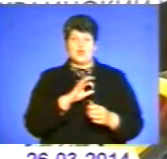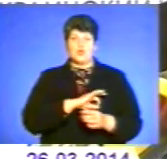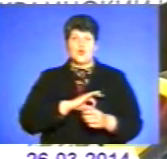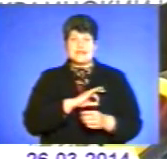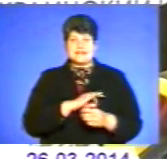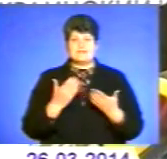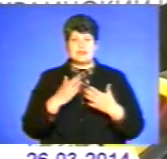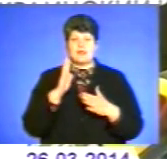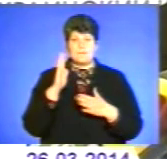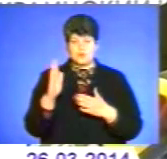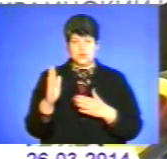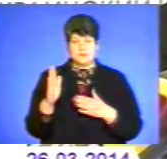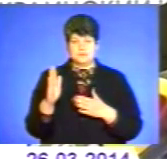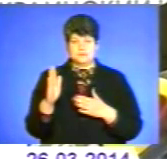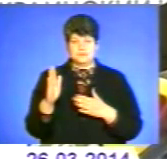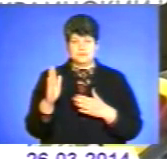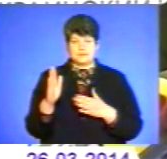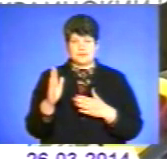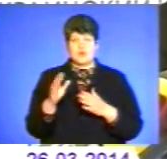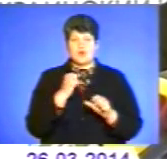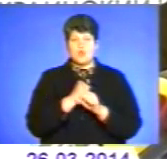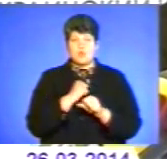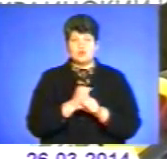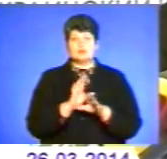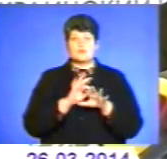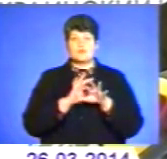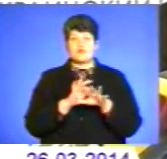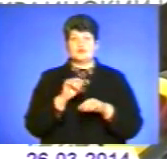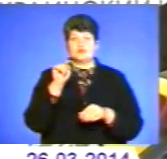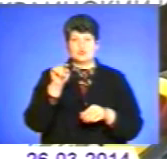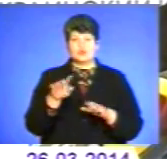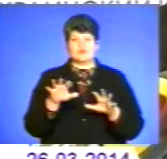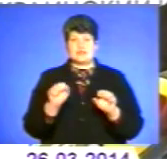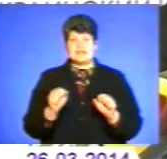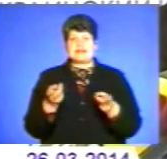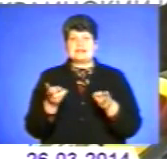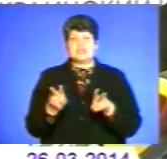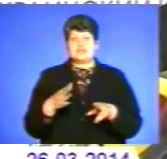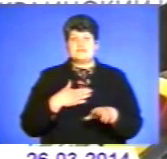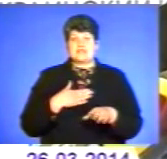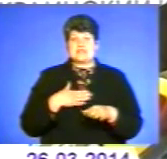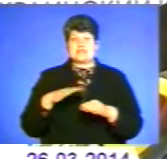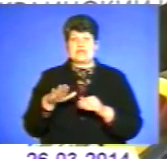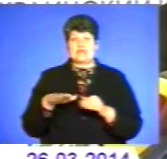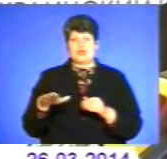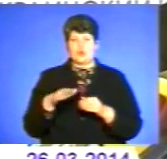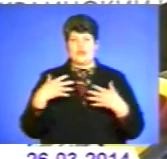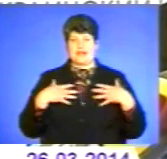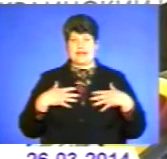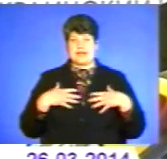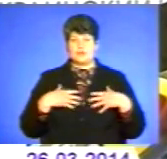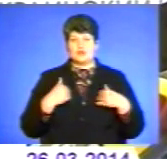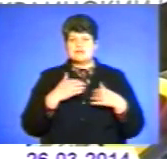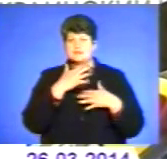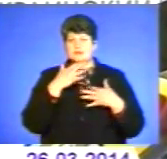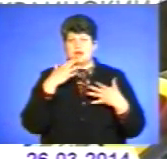певні претензійну роботу, буде ввести до тої власності, яка залишилась в нас на території Республіки Криму. У нас досить